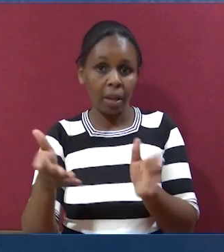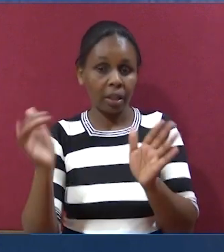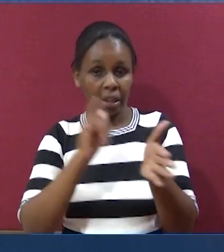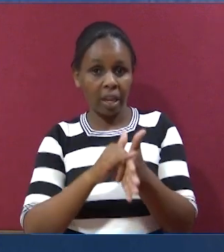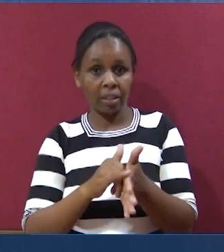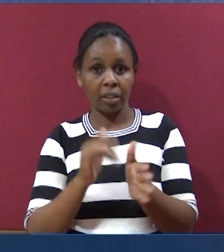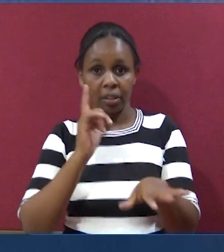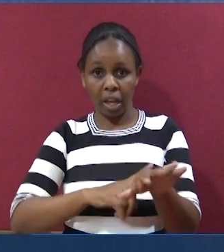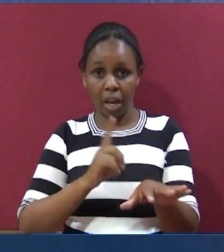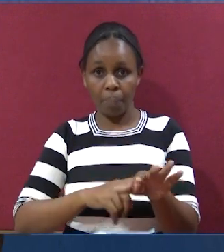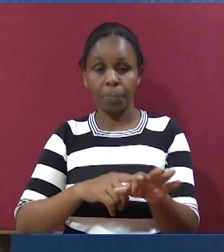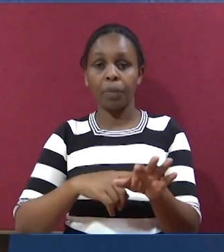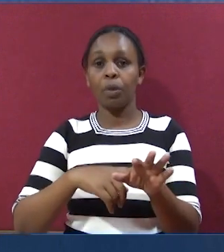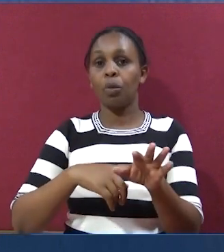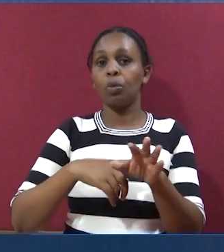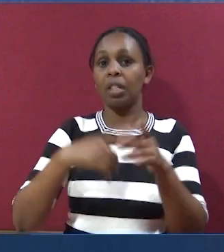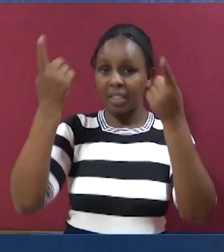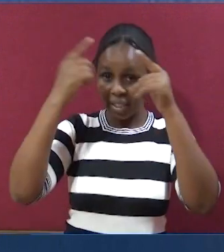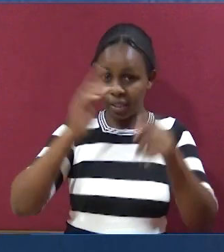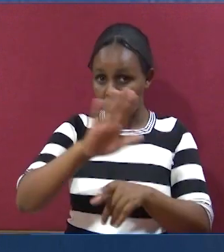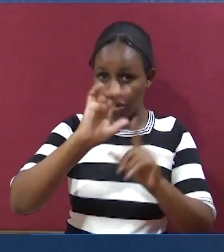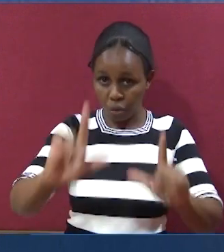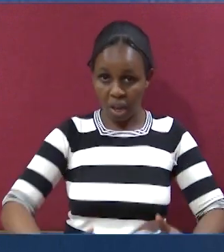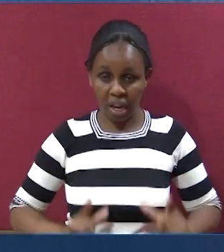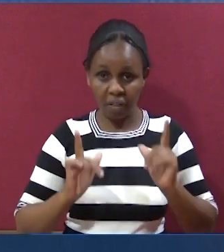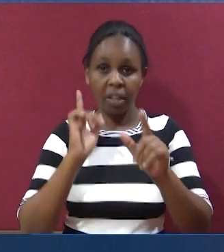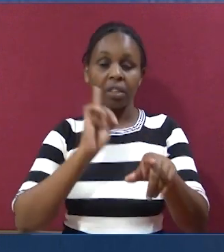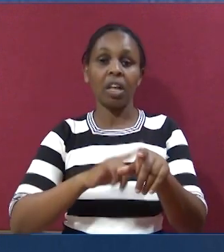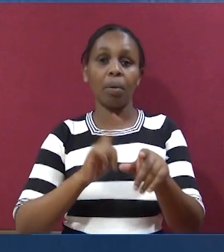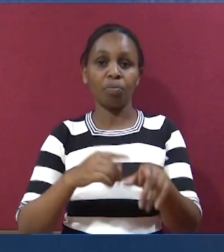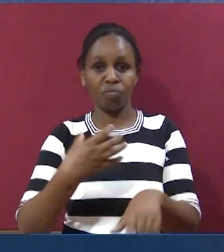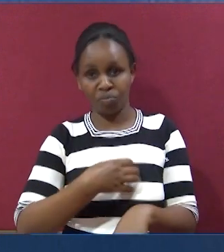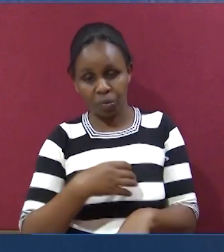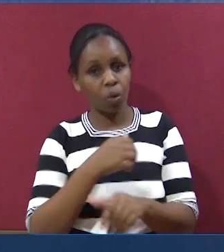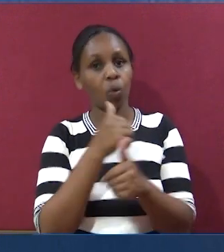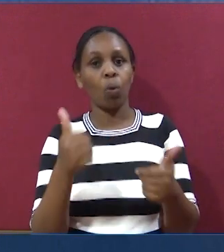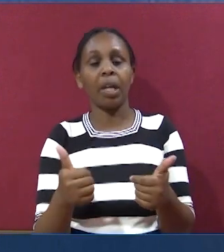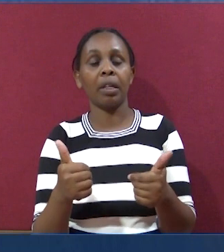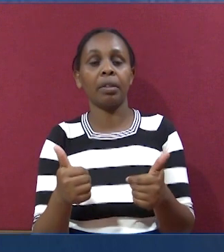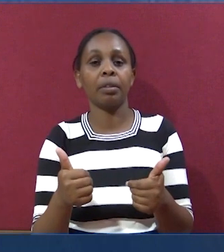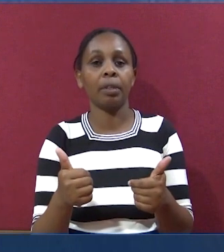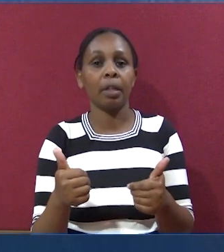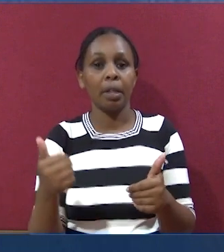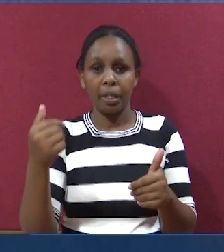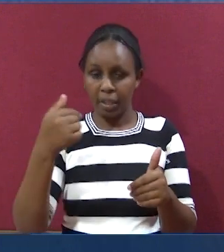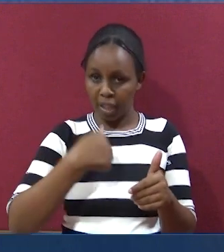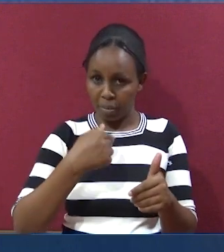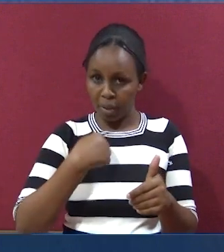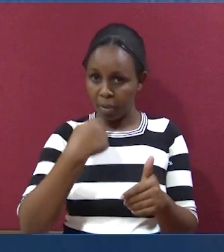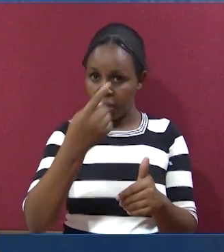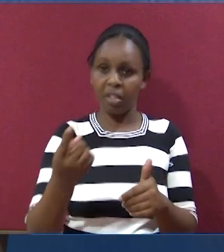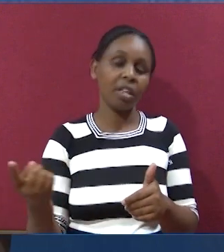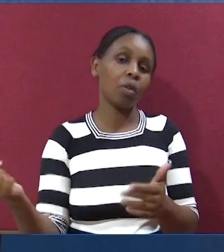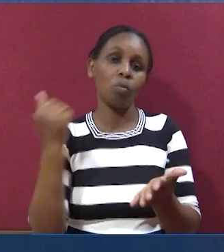andi kwa umo. Maana ndipo, utakapo fanikisha, jia yako. Kisha ndipo, utakapo sitawi, sana je.